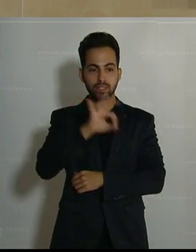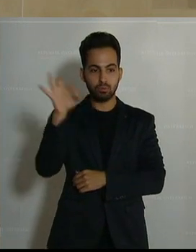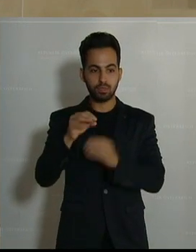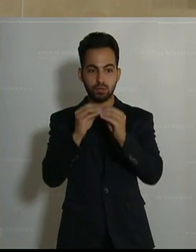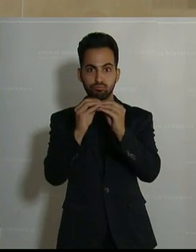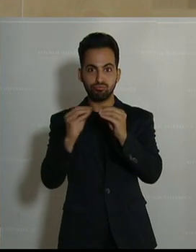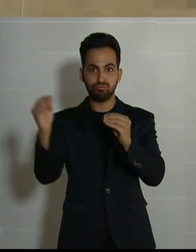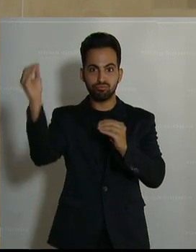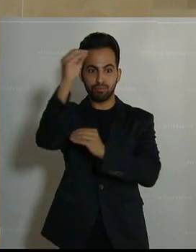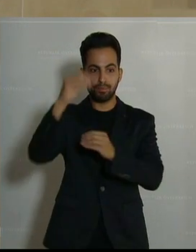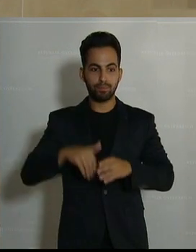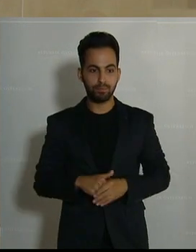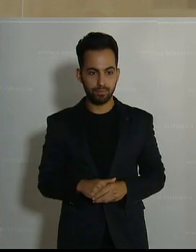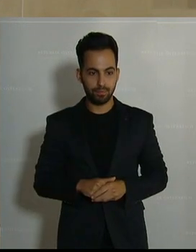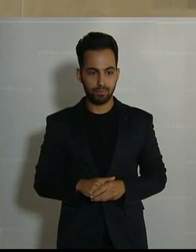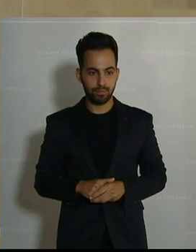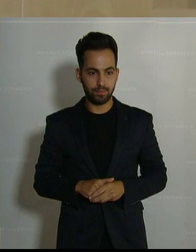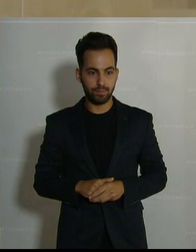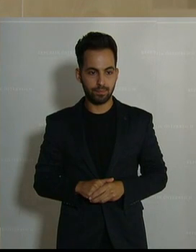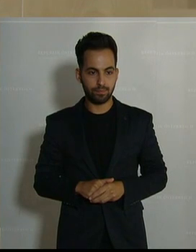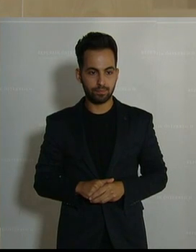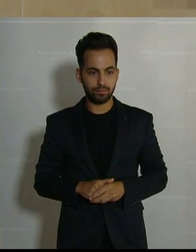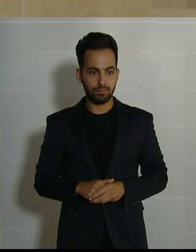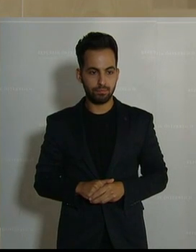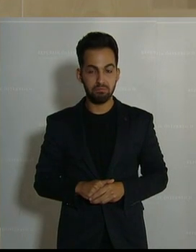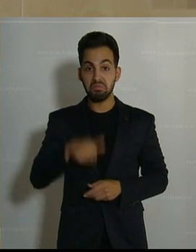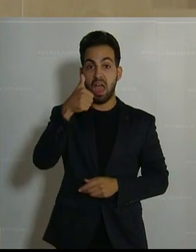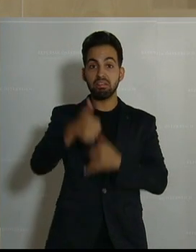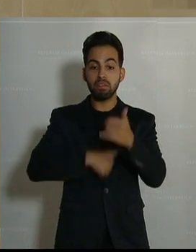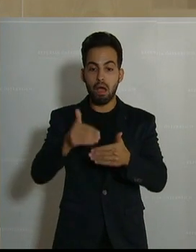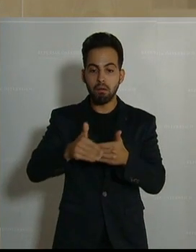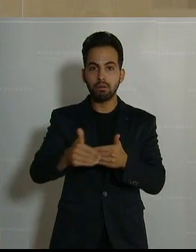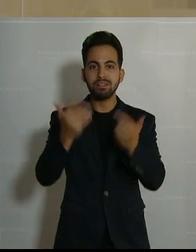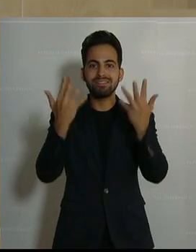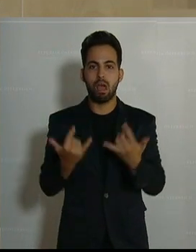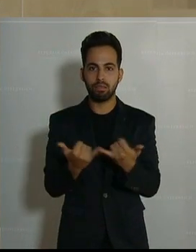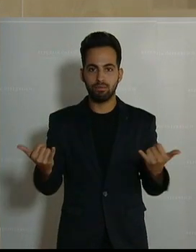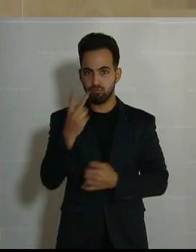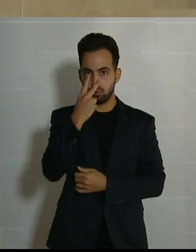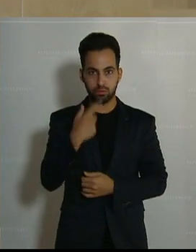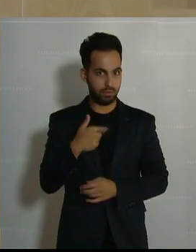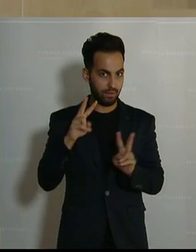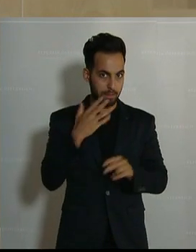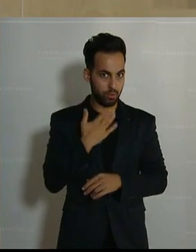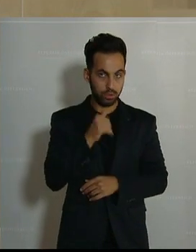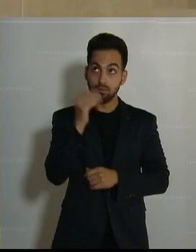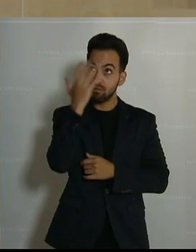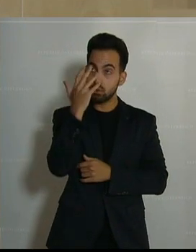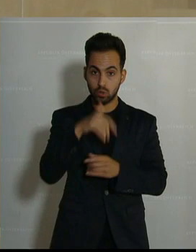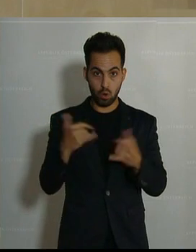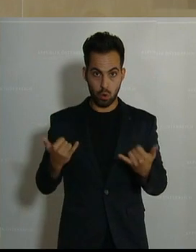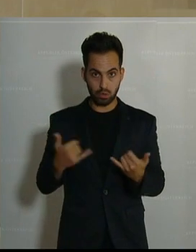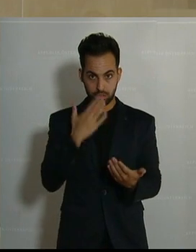gestiegen. Wie die Zahlen in einem Jahr aussehen werden, möchte ich mir ehrlicherweise gar nicht vorstellen. Heute liegt mir